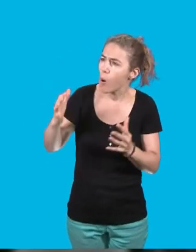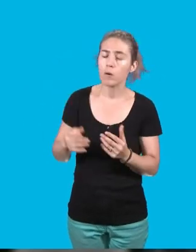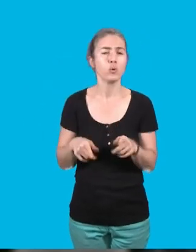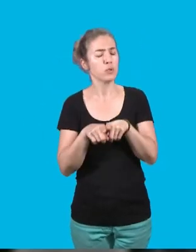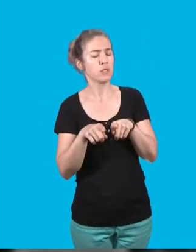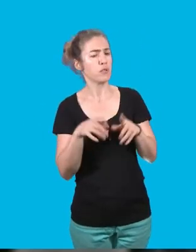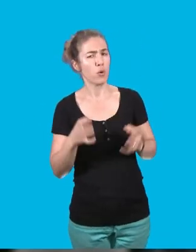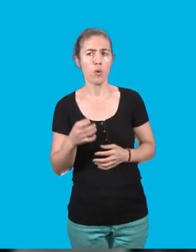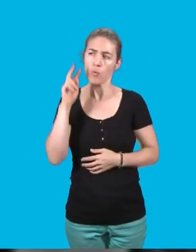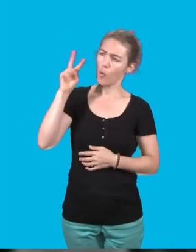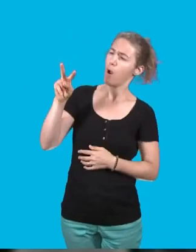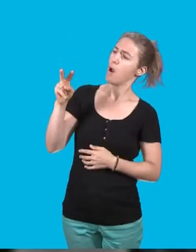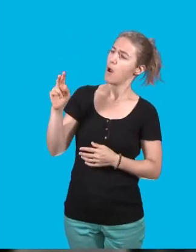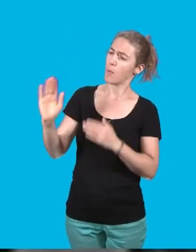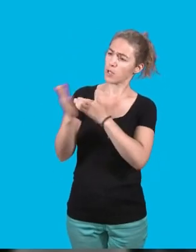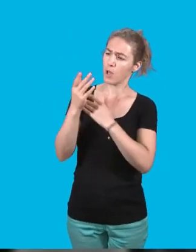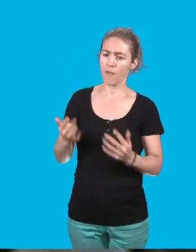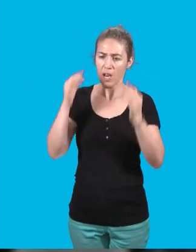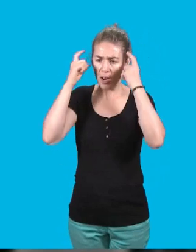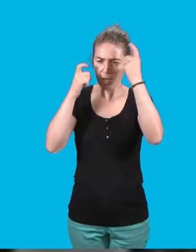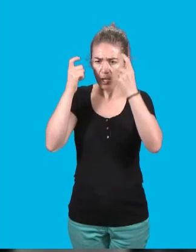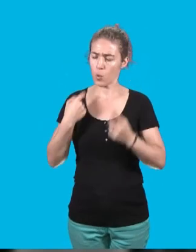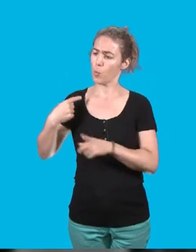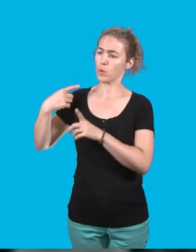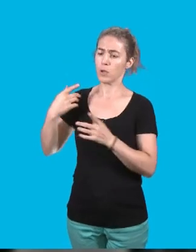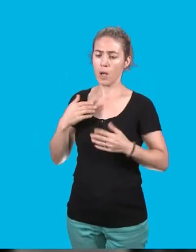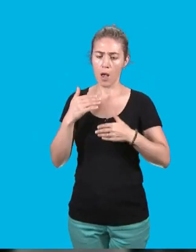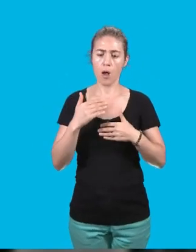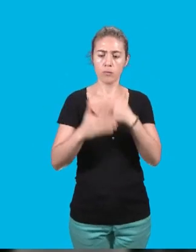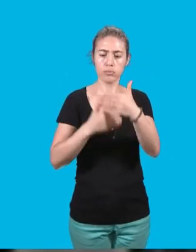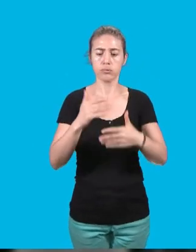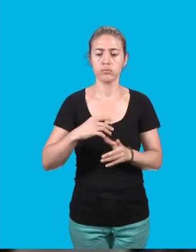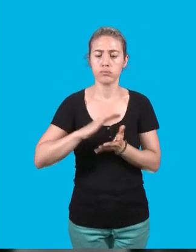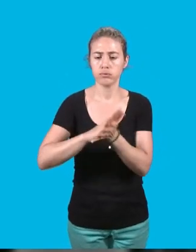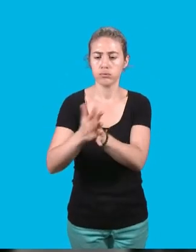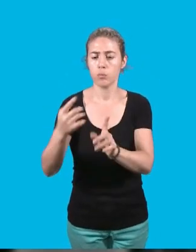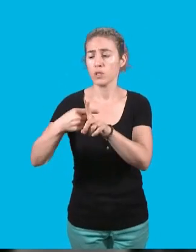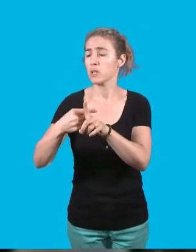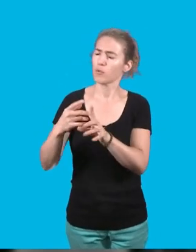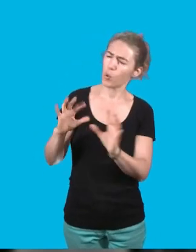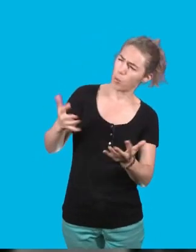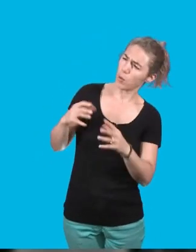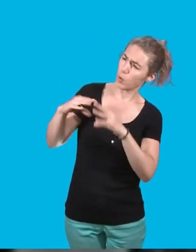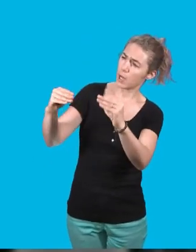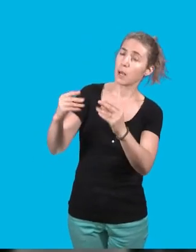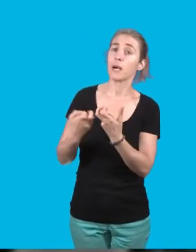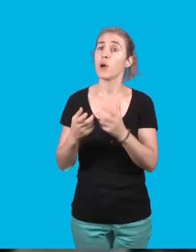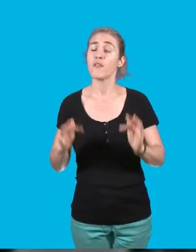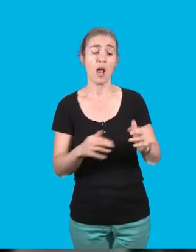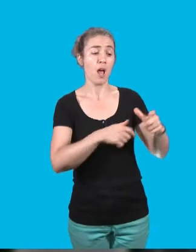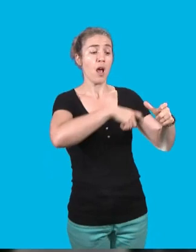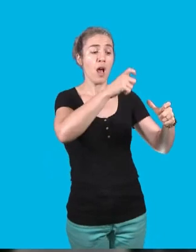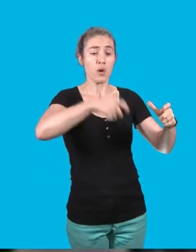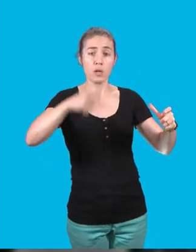impacts d'autres démarches vertueuses que nous engageons, par exemple autour de la nécessaire relocalisation industrielle et